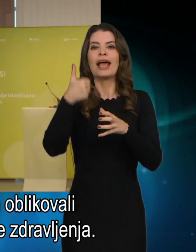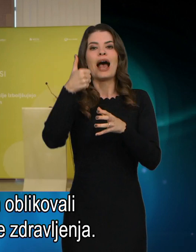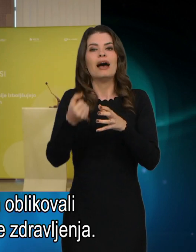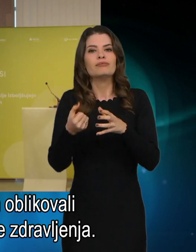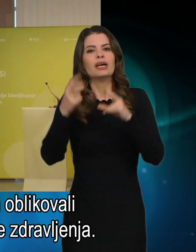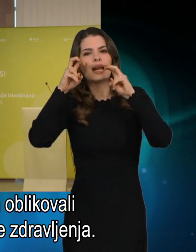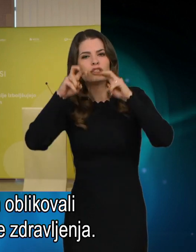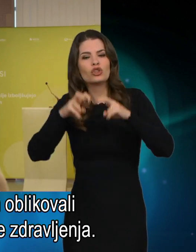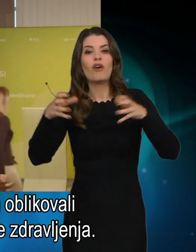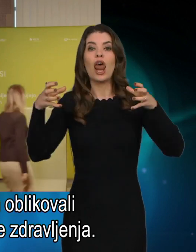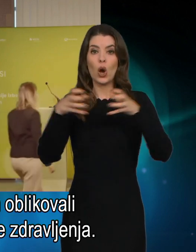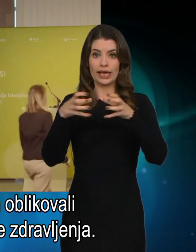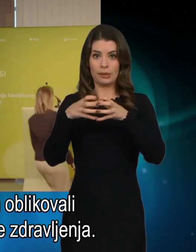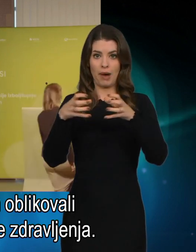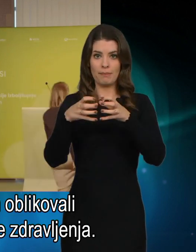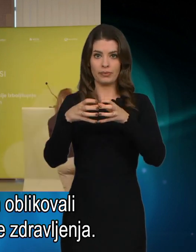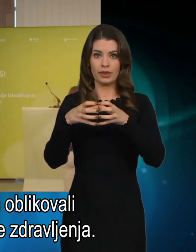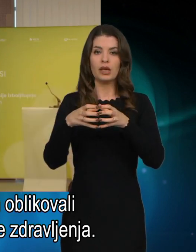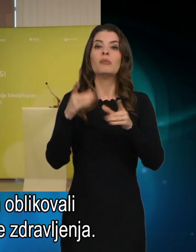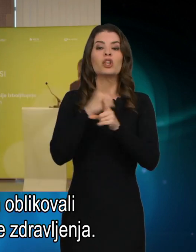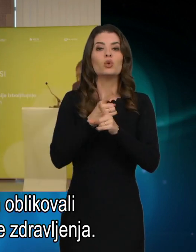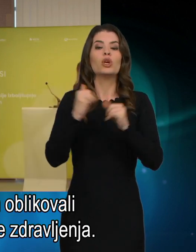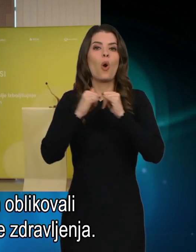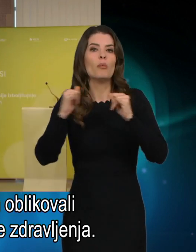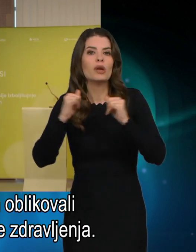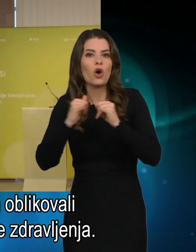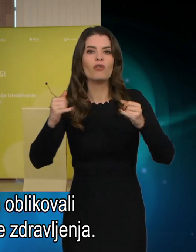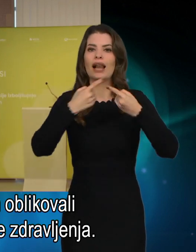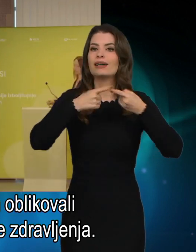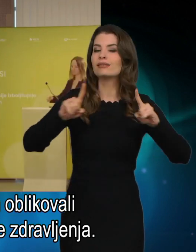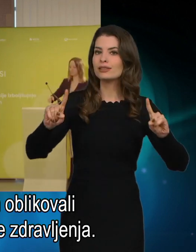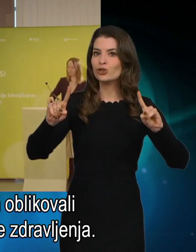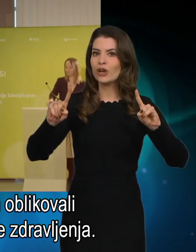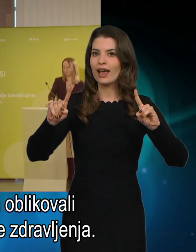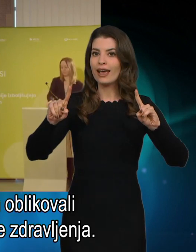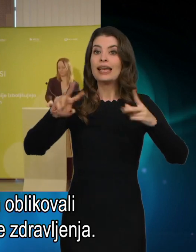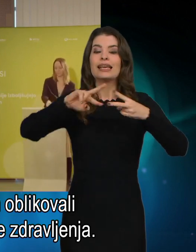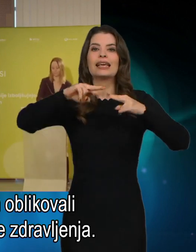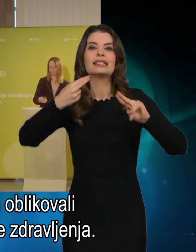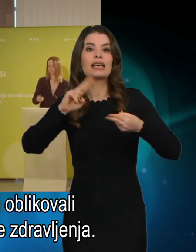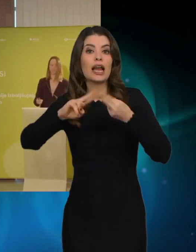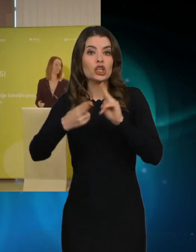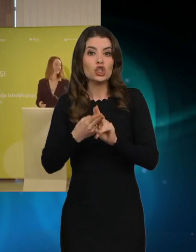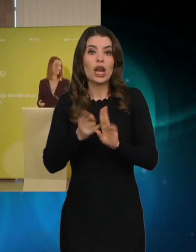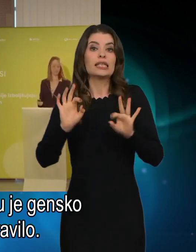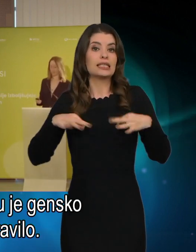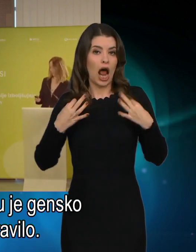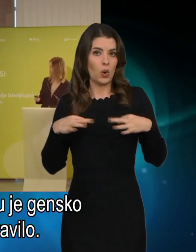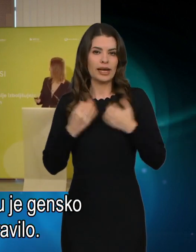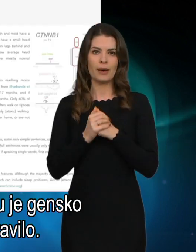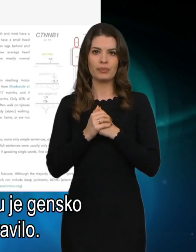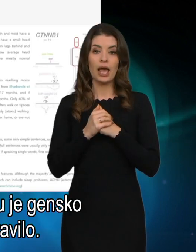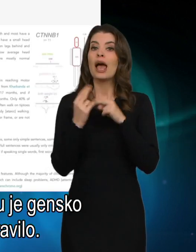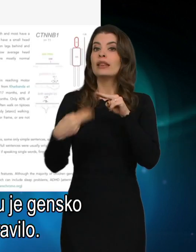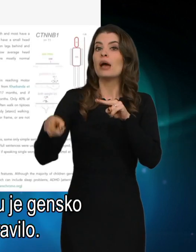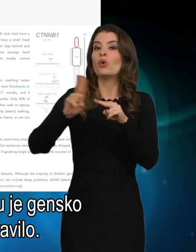ekipo in oblikovali različne genske pristope zdravljanja. Nekje najdleje